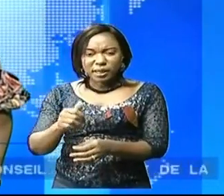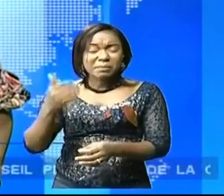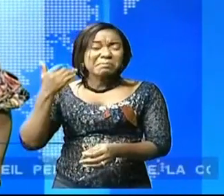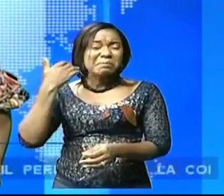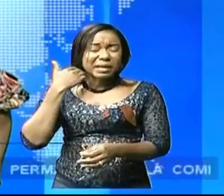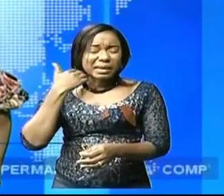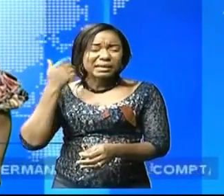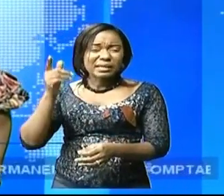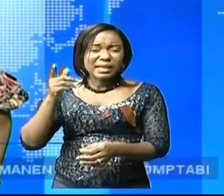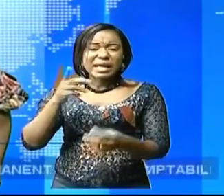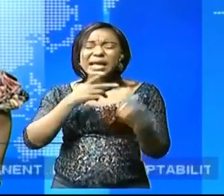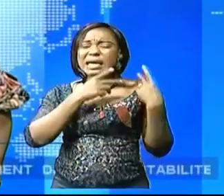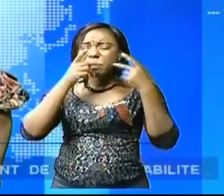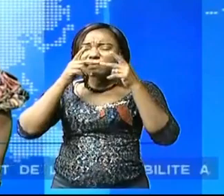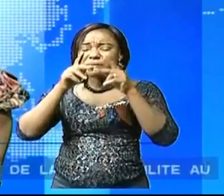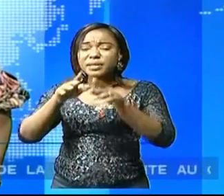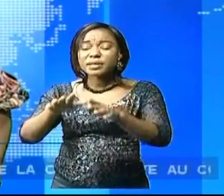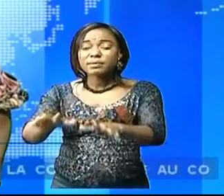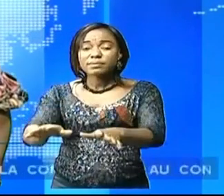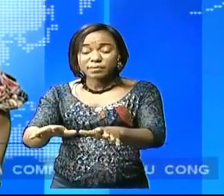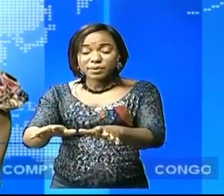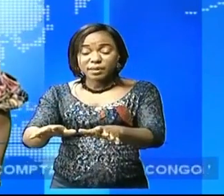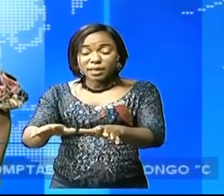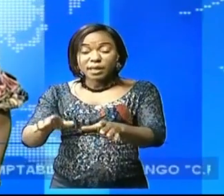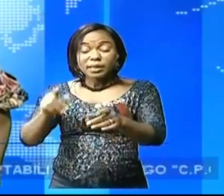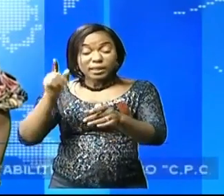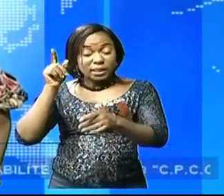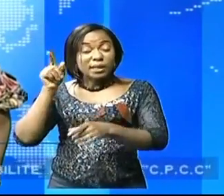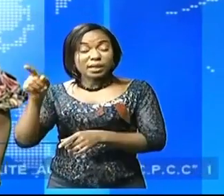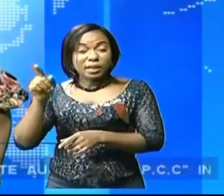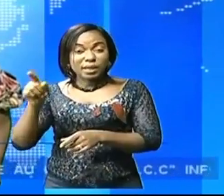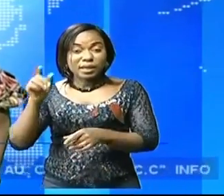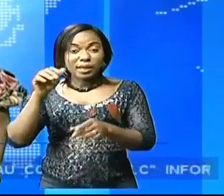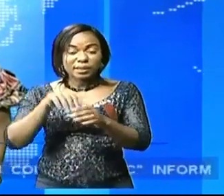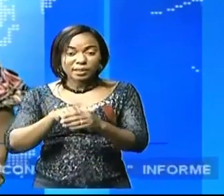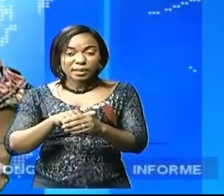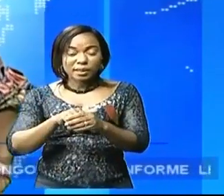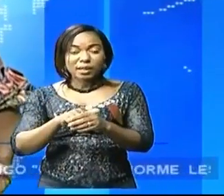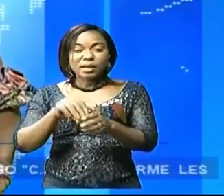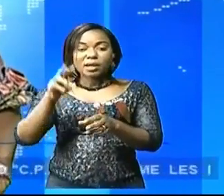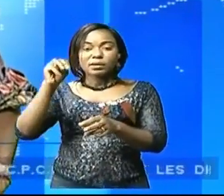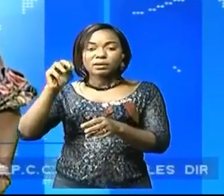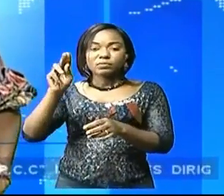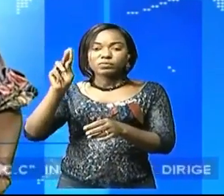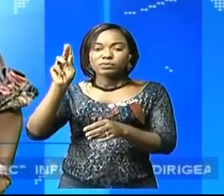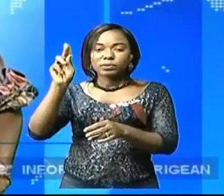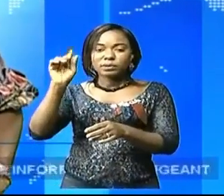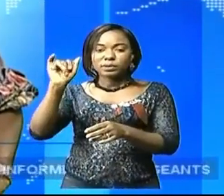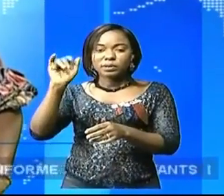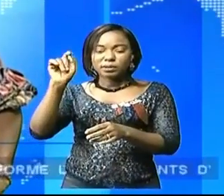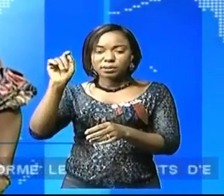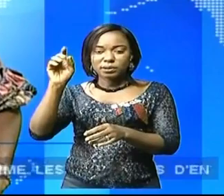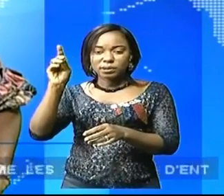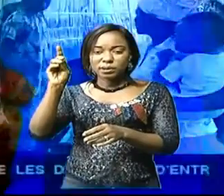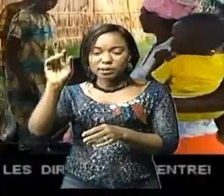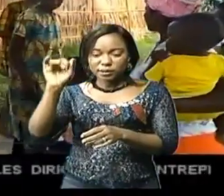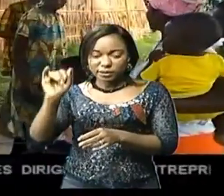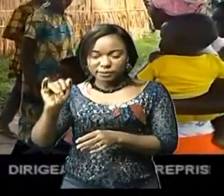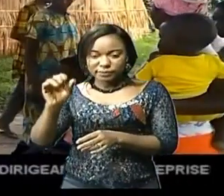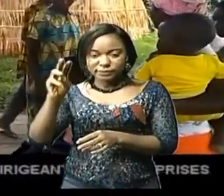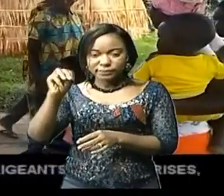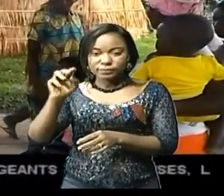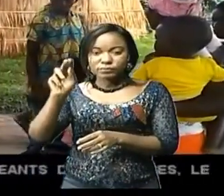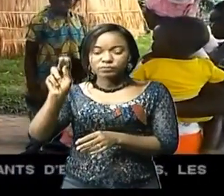qui emportent des vies des enfants de 0 à 5 ans. Toto Celeste Songupaka nous explique. Ces